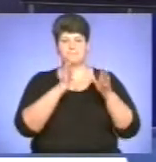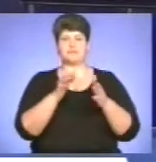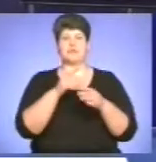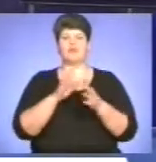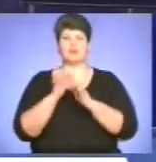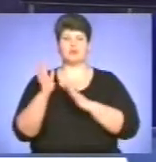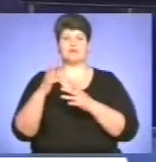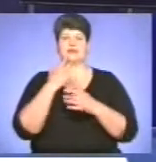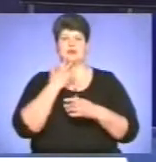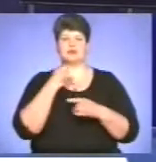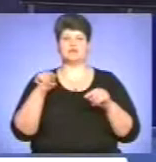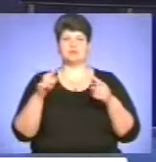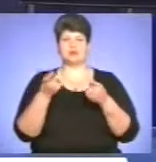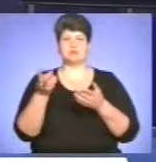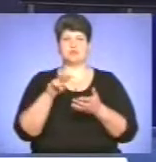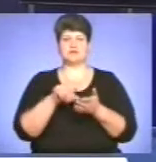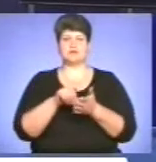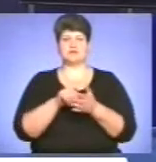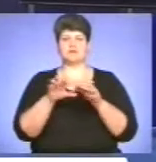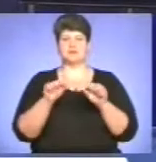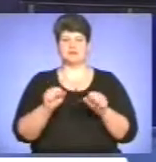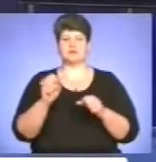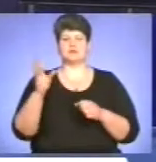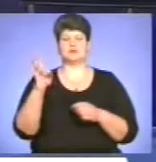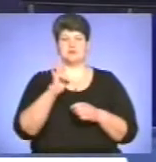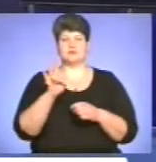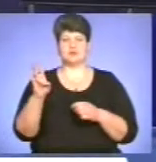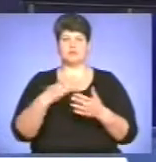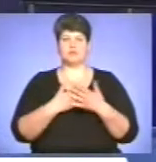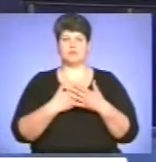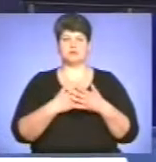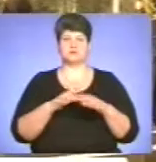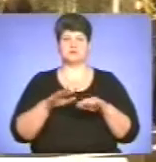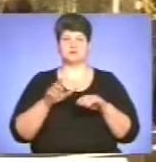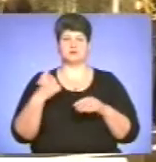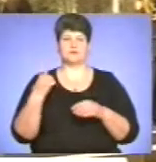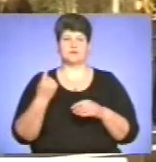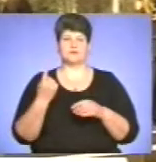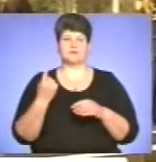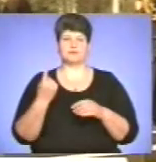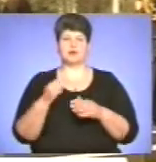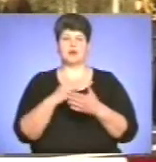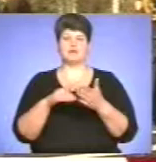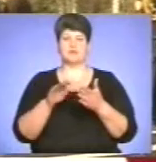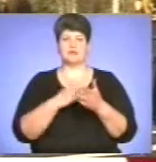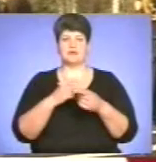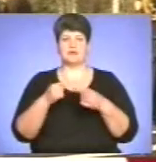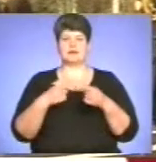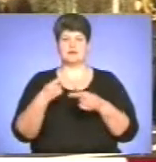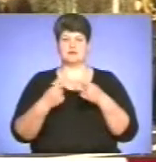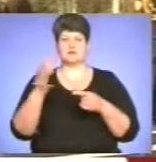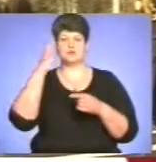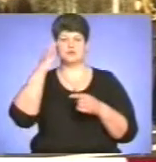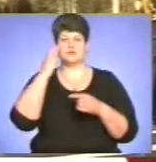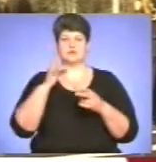відродження прийшли представники влади, духовенство та громадськість краю. Ліквідовували наслідки Чорнобильської